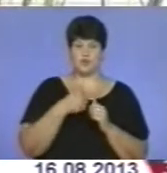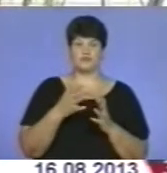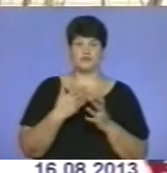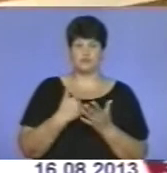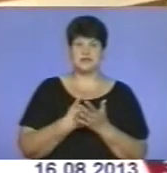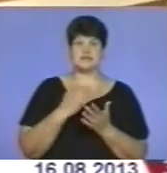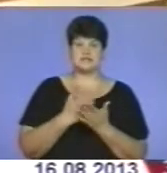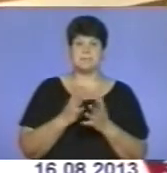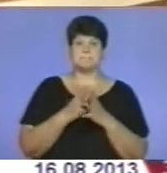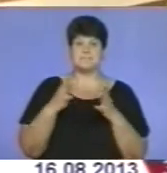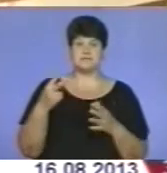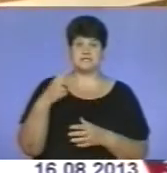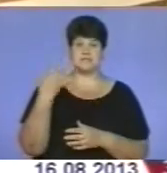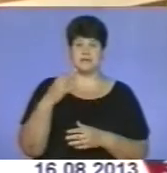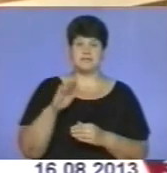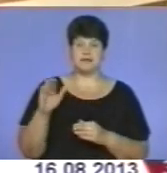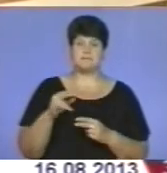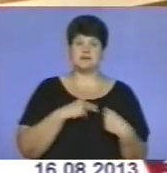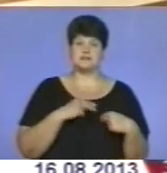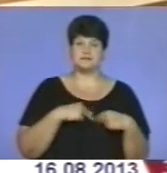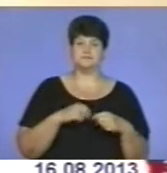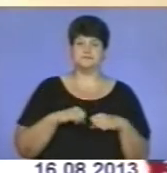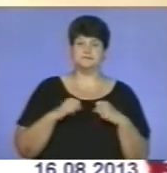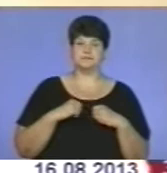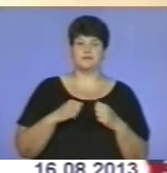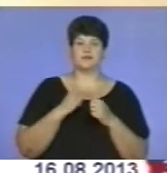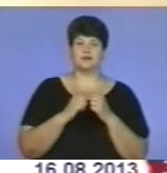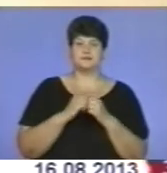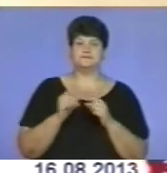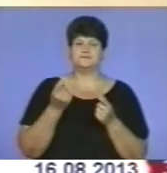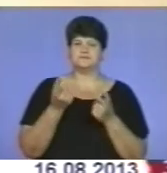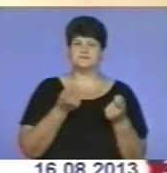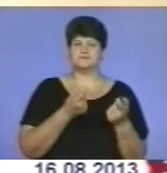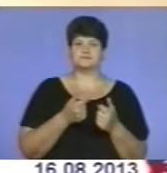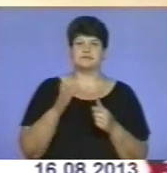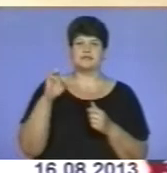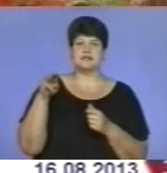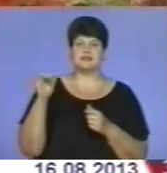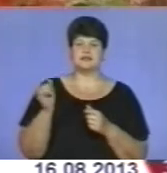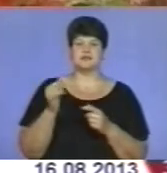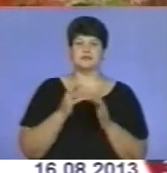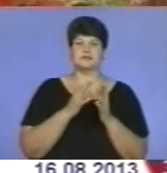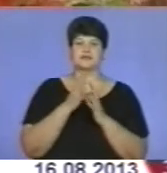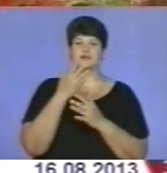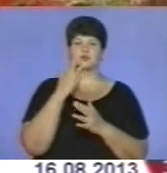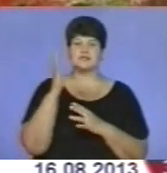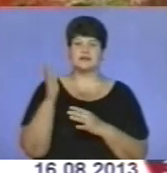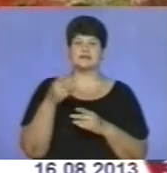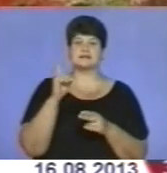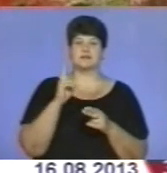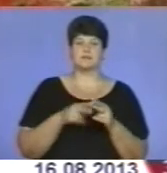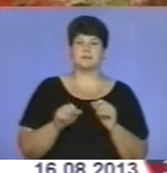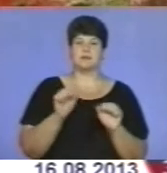25 дітей. Працівники садочку докладають рук до кожної дрібниці, починаючи від стендів, кімнатних рослин і завершуючи